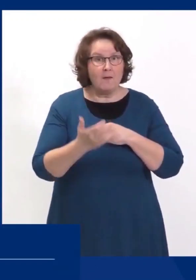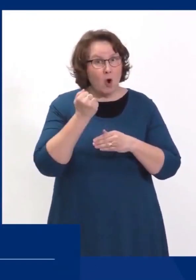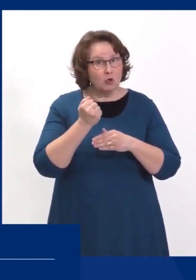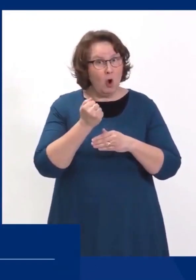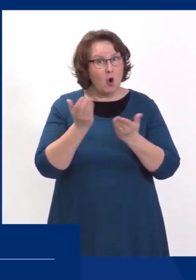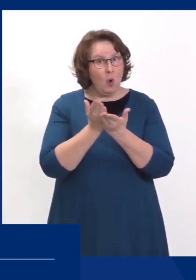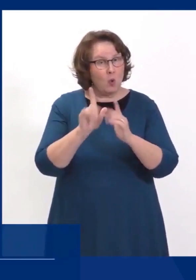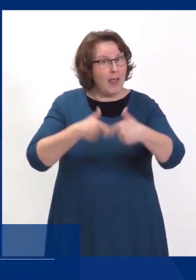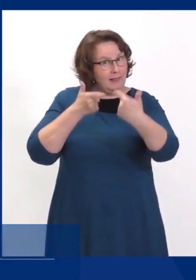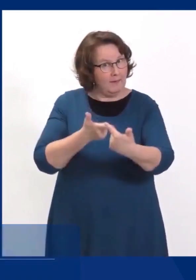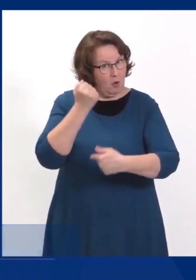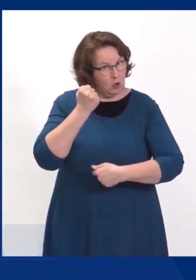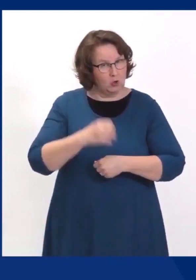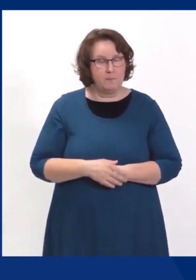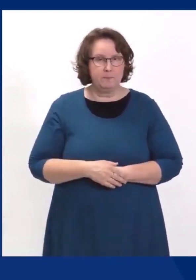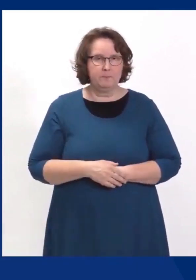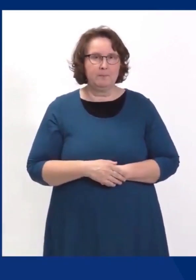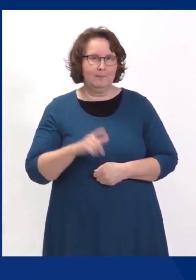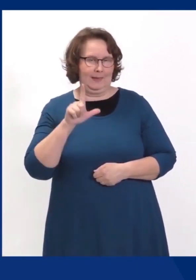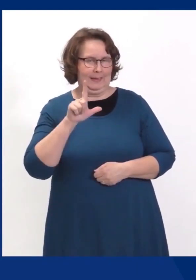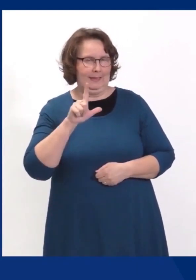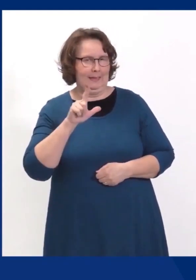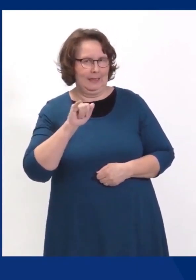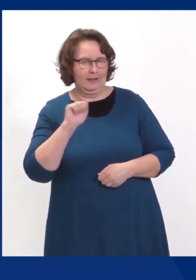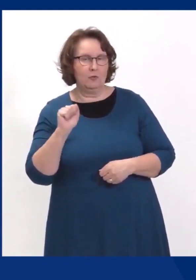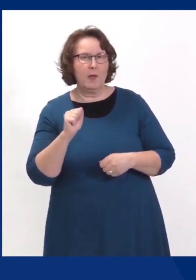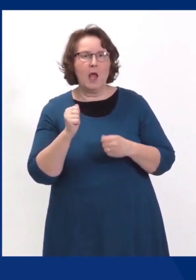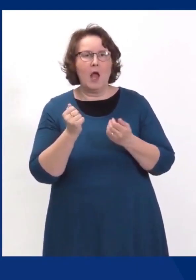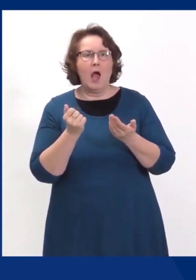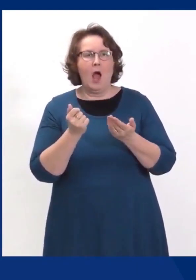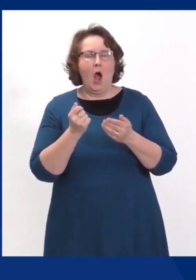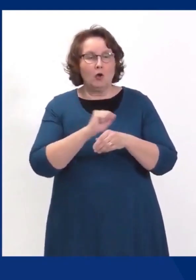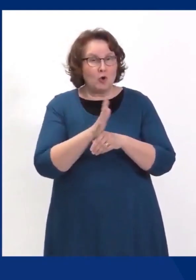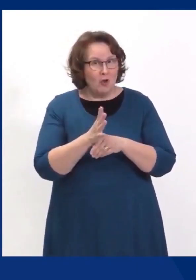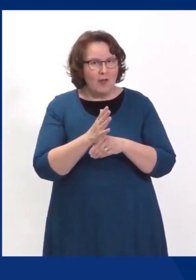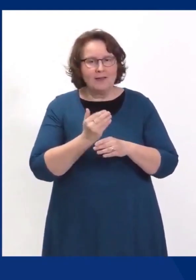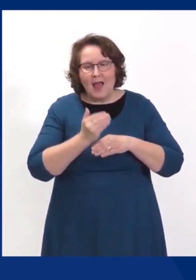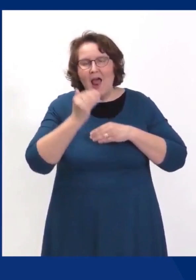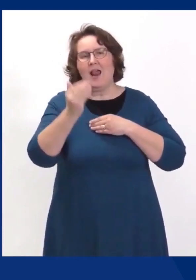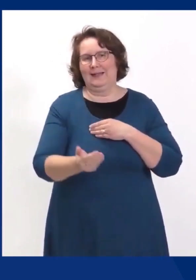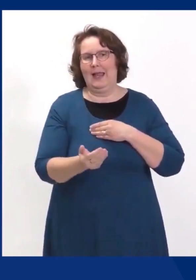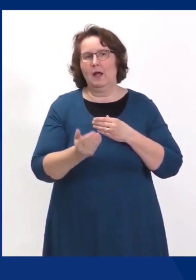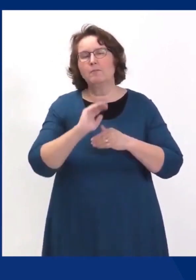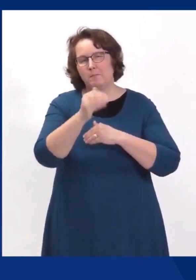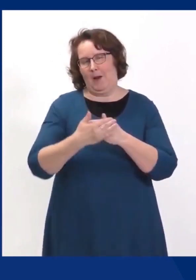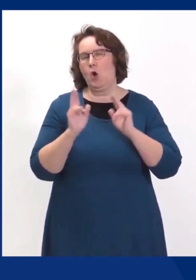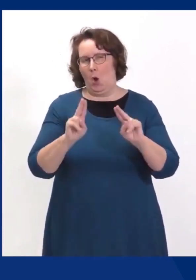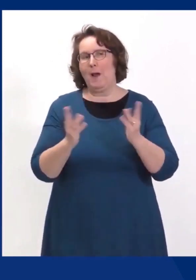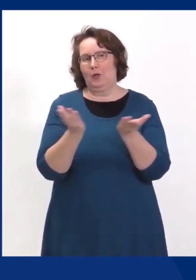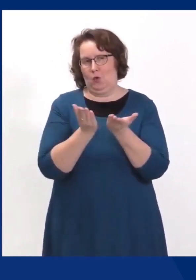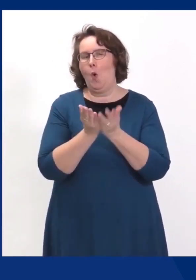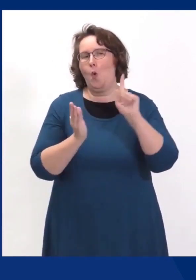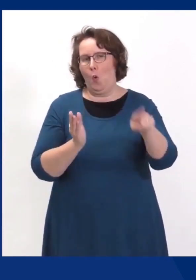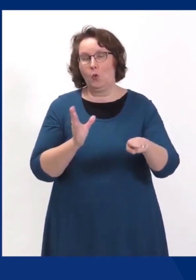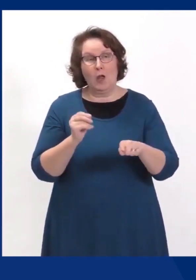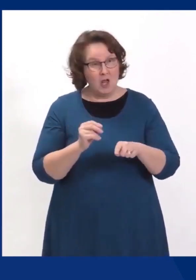Koronan jälkeen palataan normaaliin tapaan käydä koulua. Silloin kun se on mahdollista, pitää